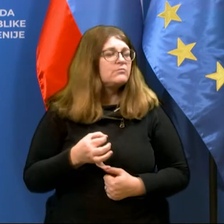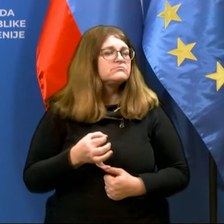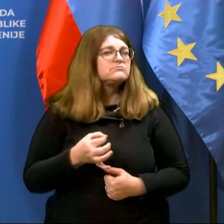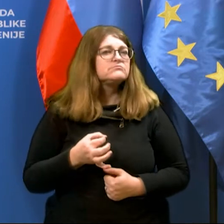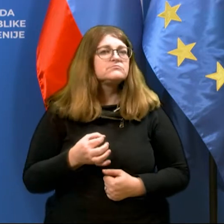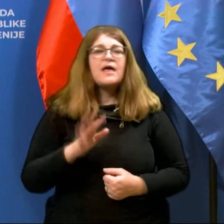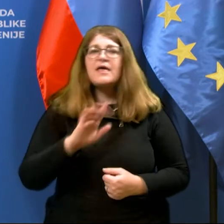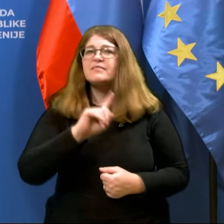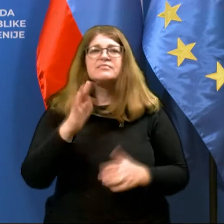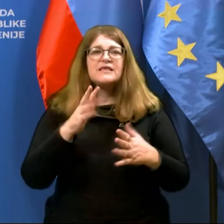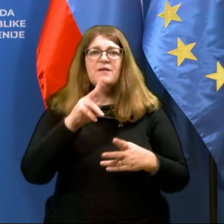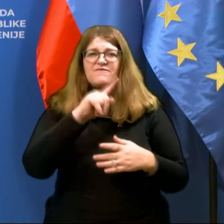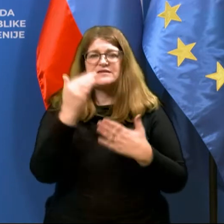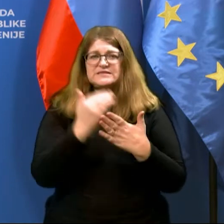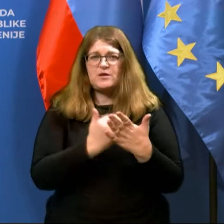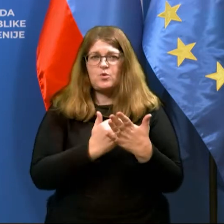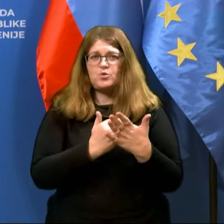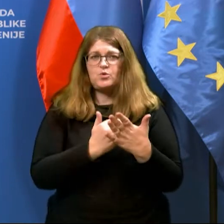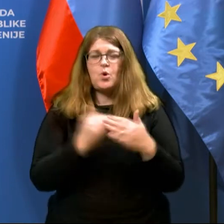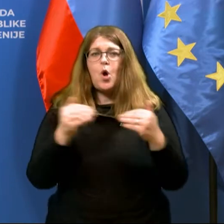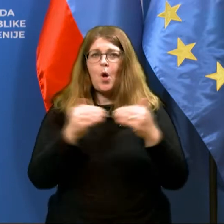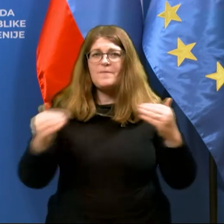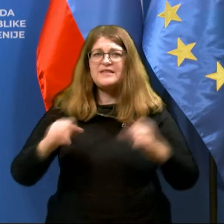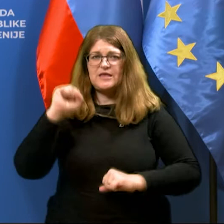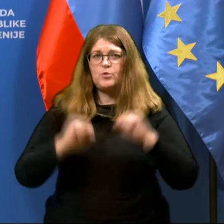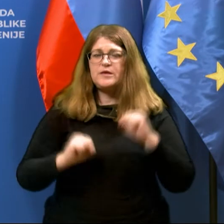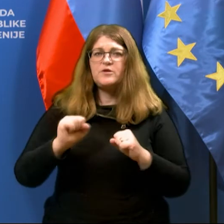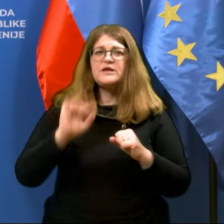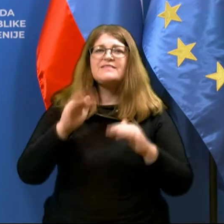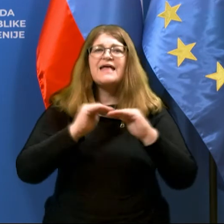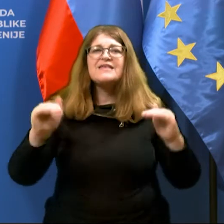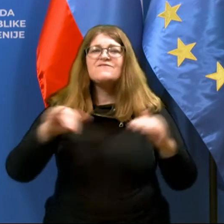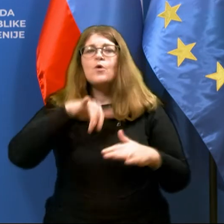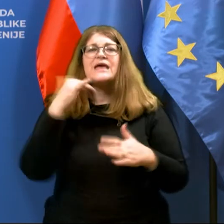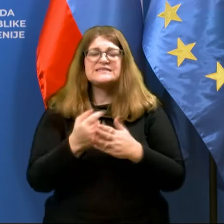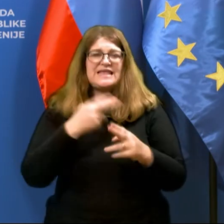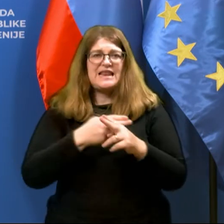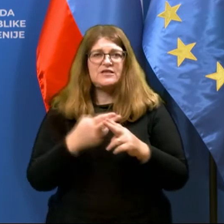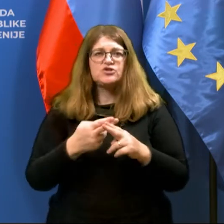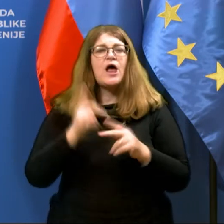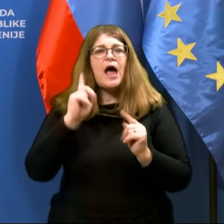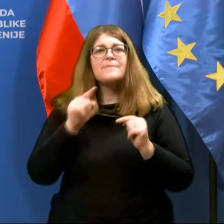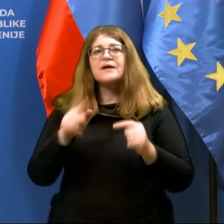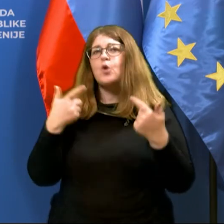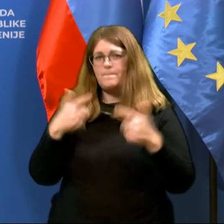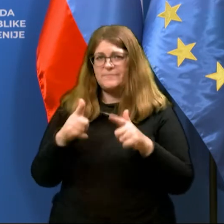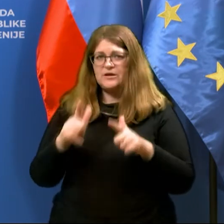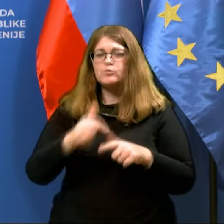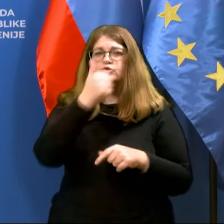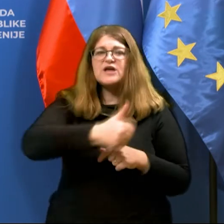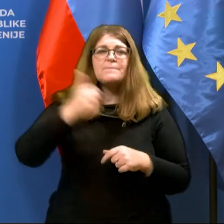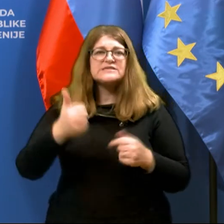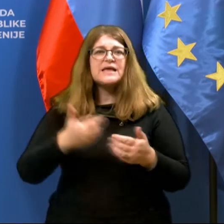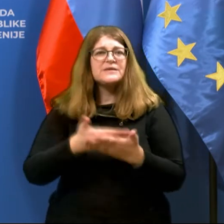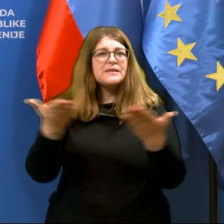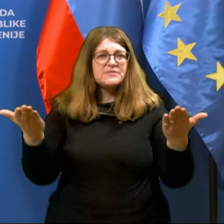vzakonja omejitve gibanja na nivoju celotne države, ampak to prepušča posameznim